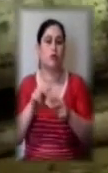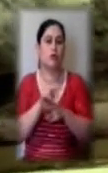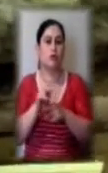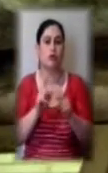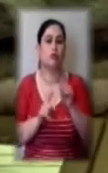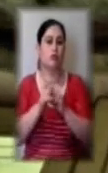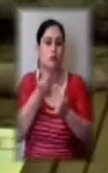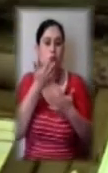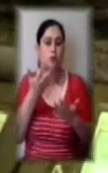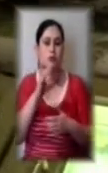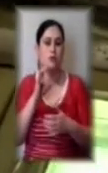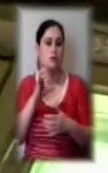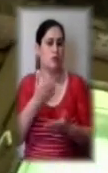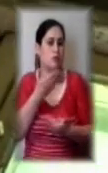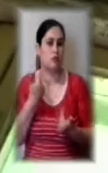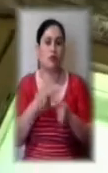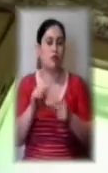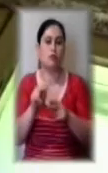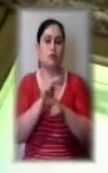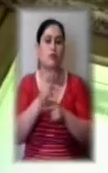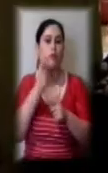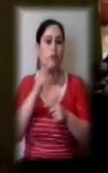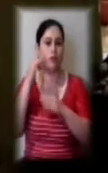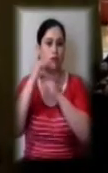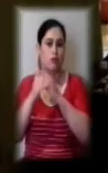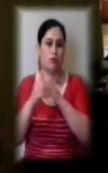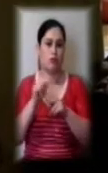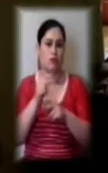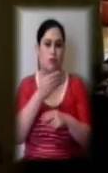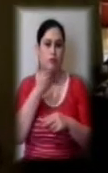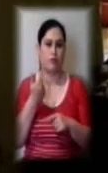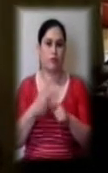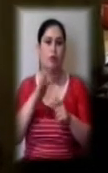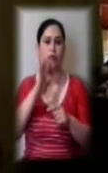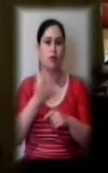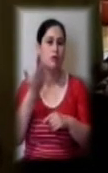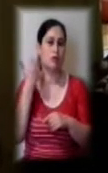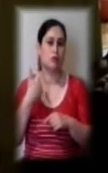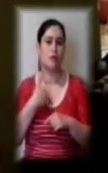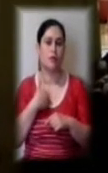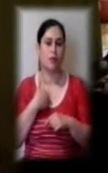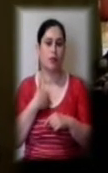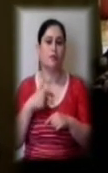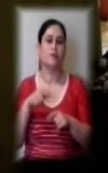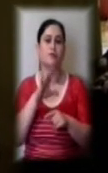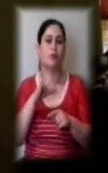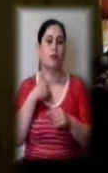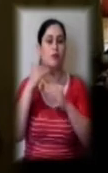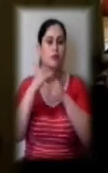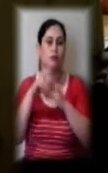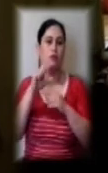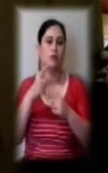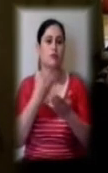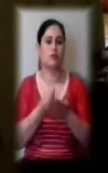сенсу, не полагодивши спочатку дах, говорить жінка. П'ять років тому ми покрили дах власними руками і